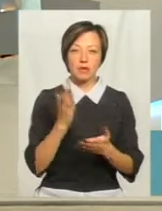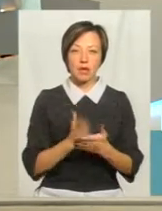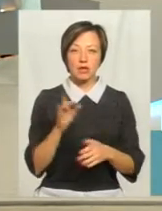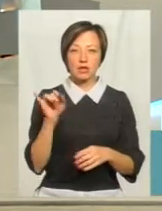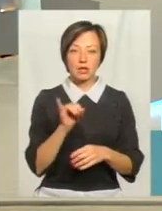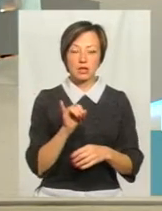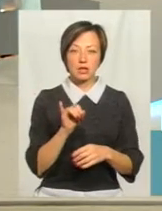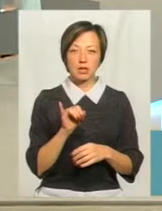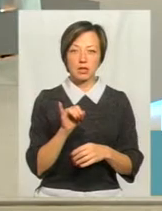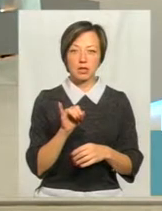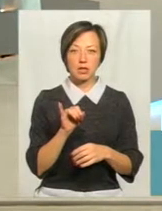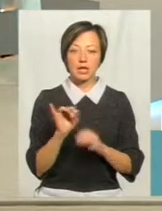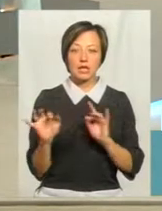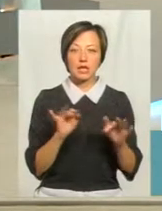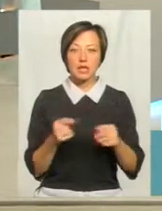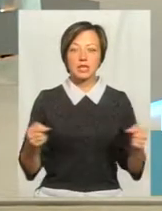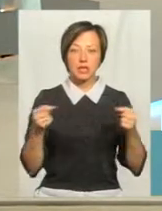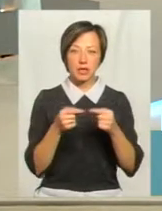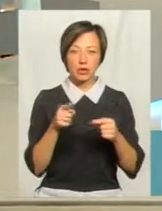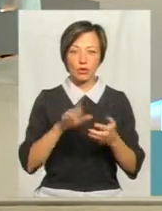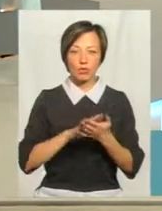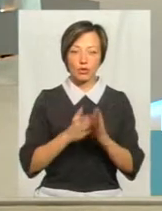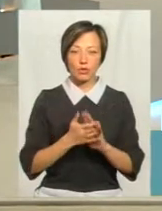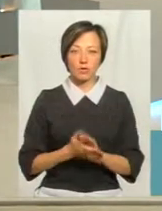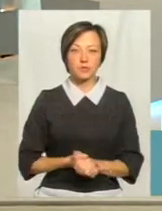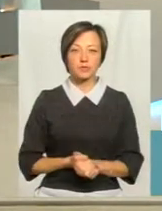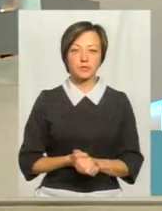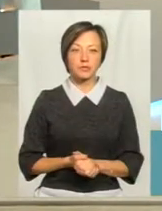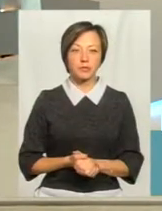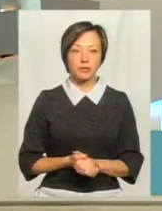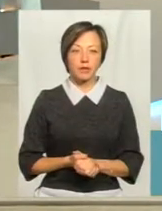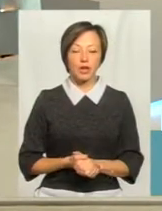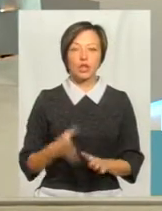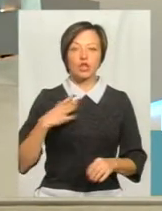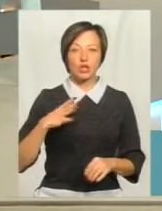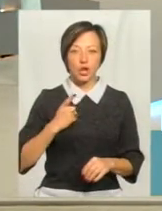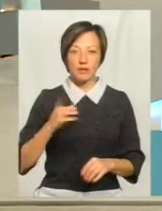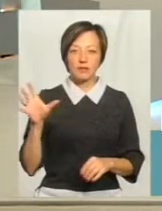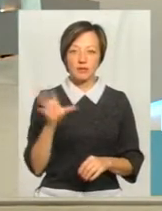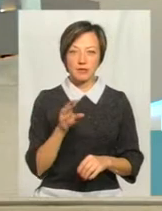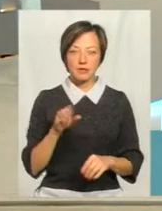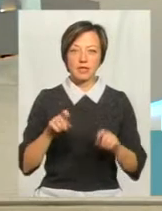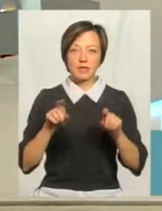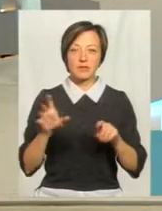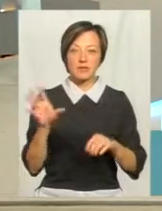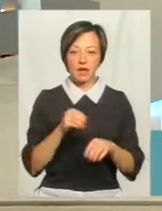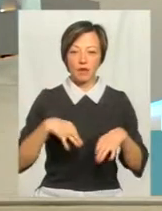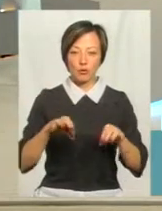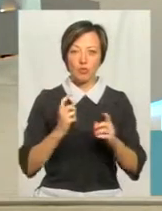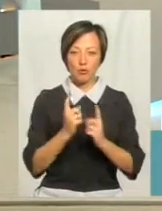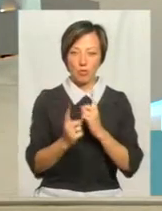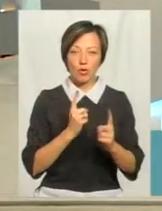і вже діяти згідно тої обстановки. Тобто дочекатися, поки всі-всі автомобілі проїдуть? Ну,